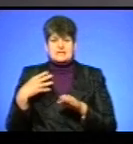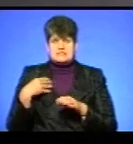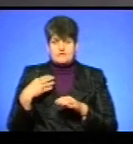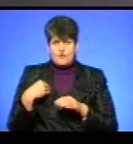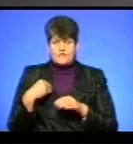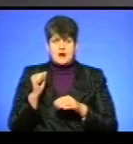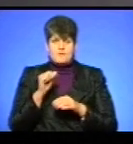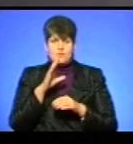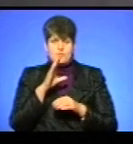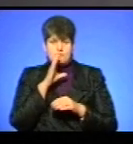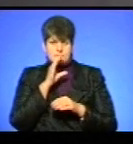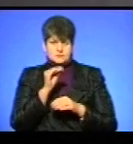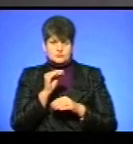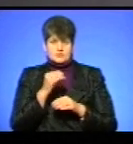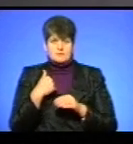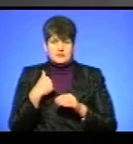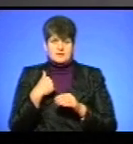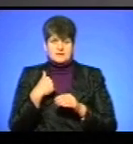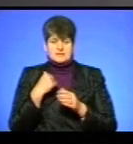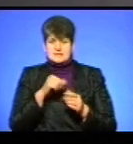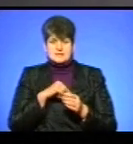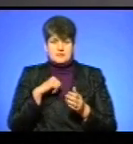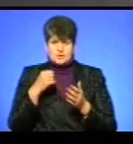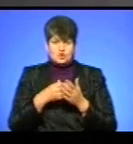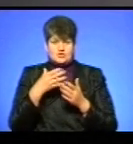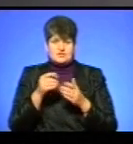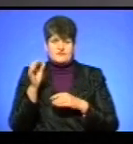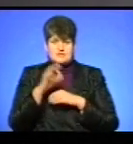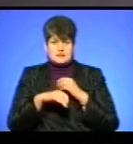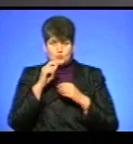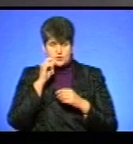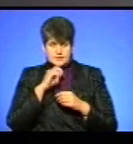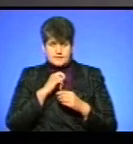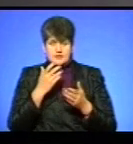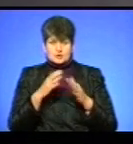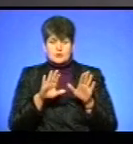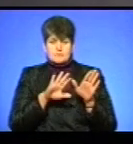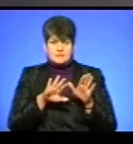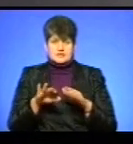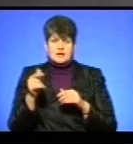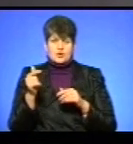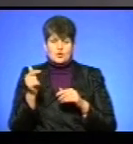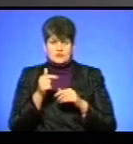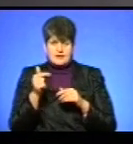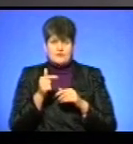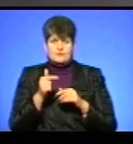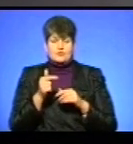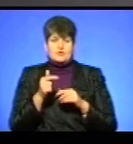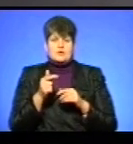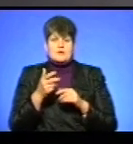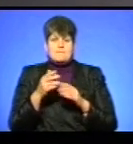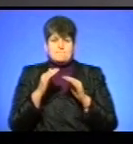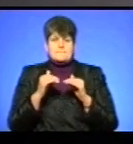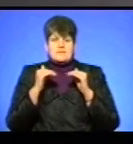по автобусах, маршрутних таксі ми навіть стали найдорожчими в Західній Україні. Якщо після грудневого чергового підняття, яке є заявлено, ми